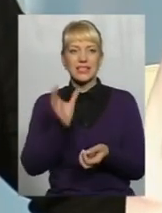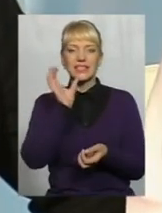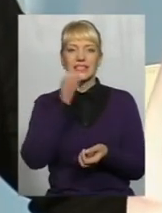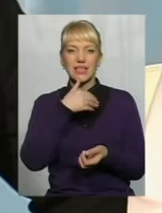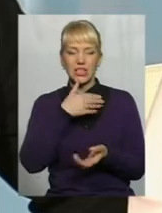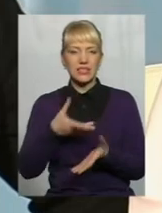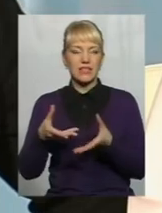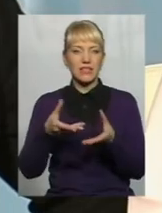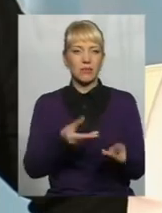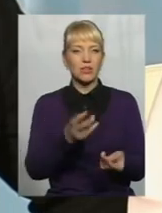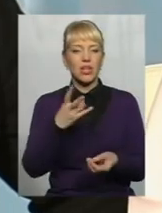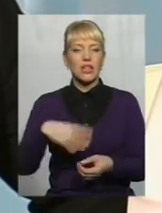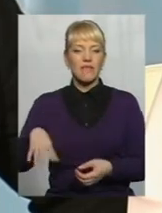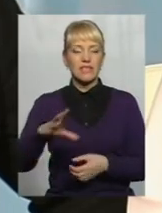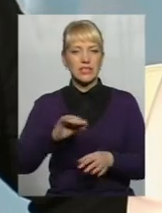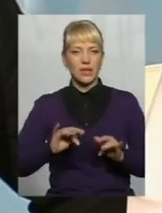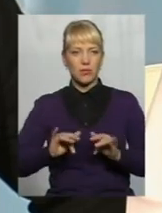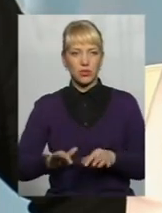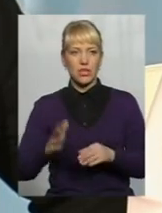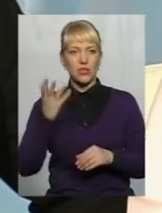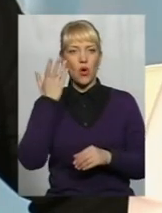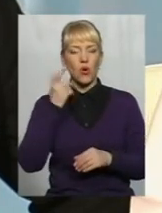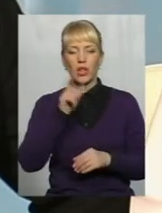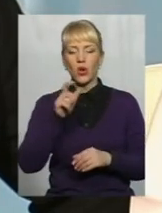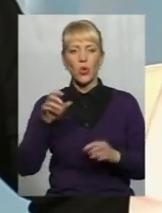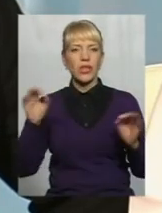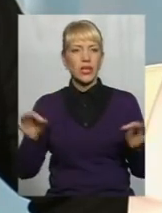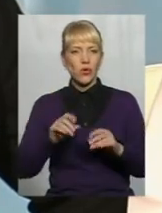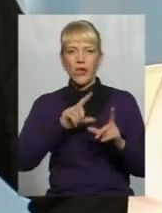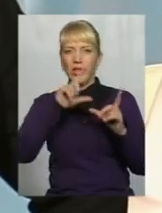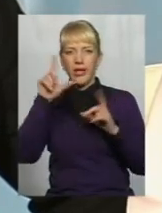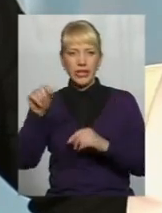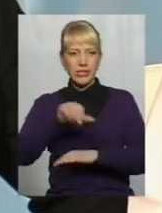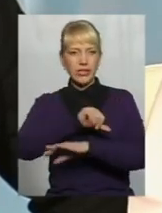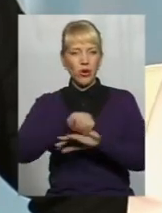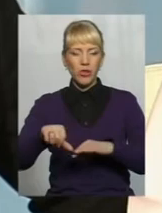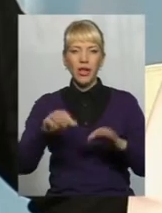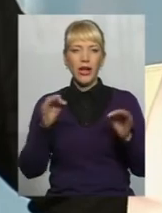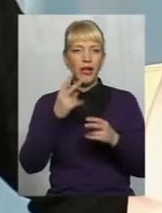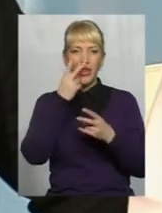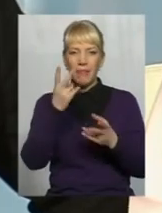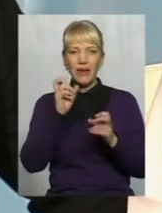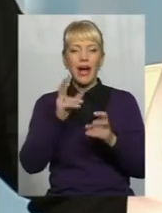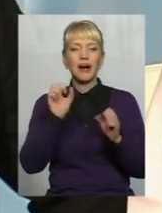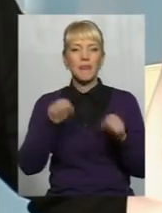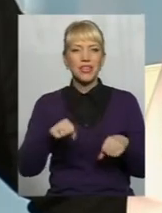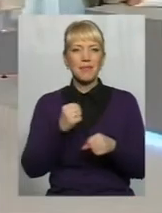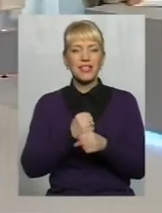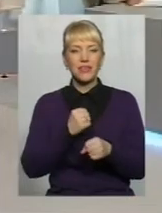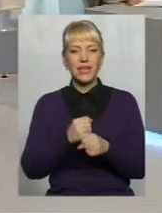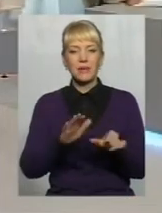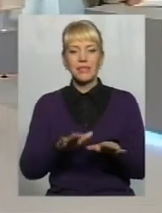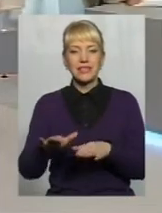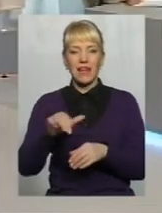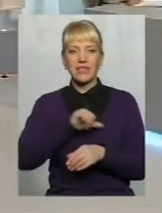відбиток на всіх процесах Коли люди не виїжджали в країни Євросоюзу Вони не бачили, як може працювати місцеве самоврядування Тому,